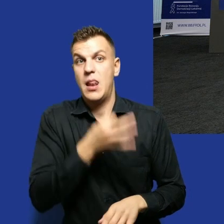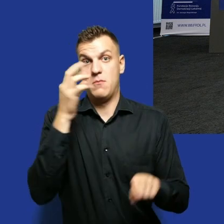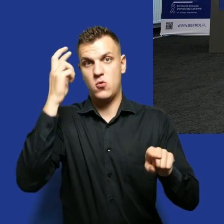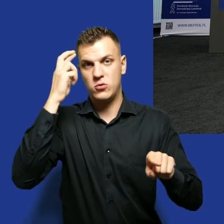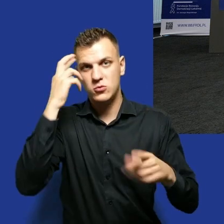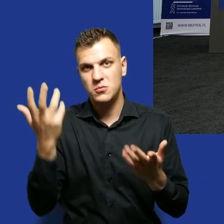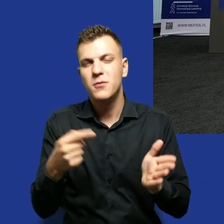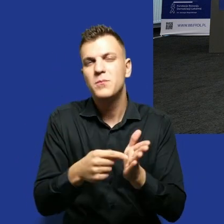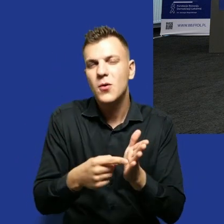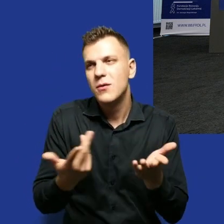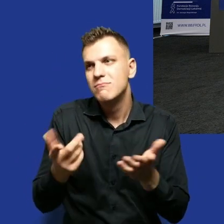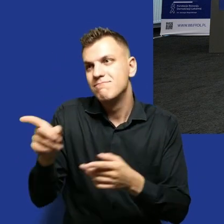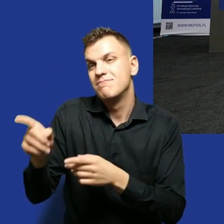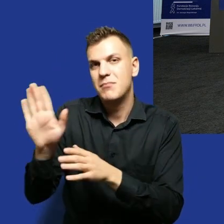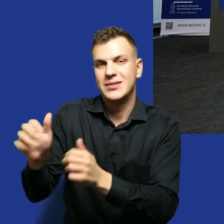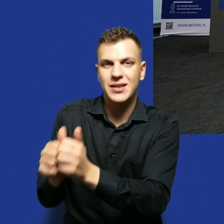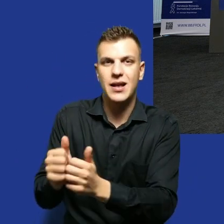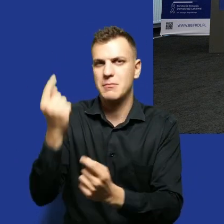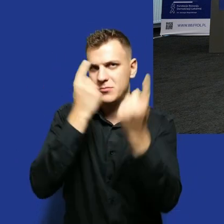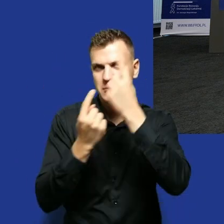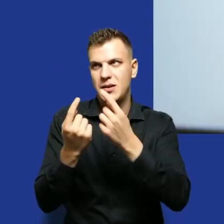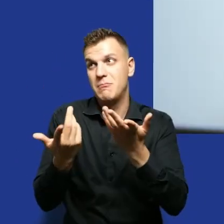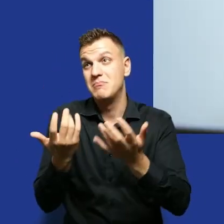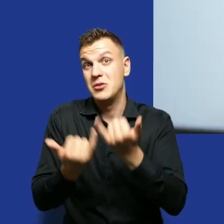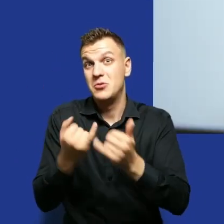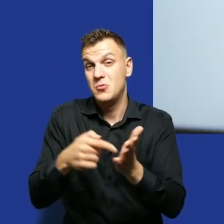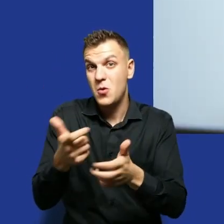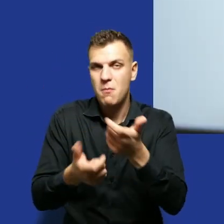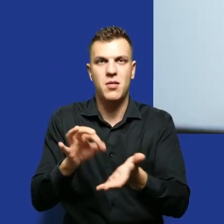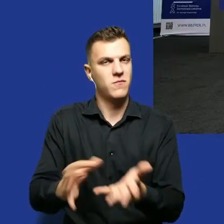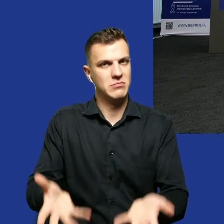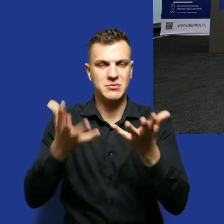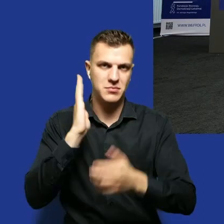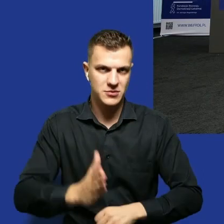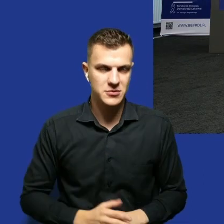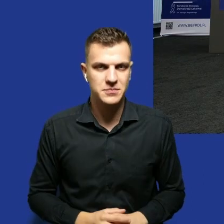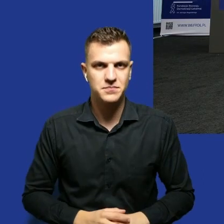po prostu bardzo przydatne dla nas wszystkich, czy mogłoby być przydatne. Bardzo cenne,